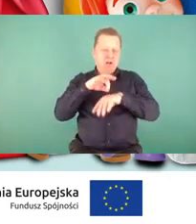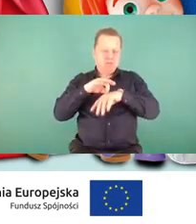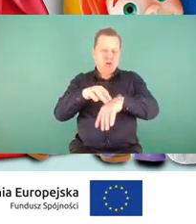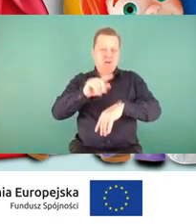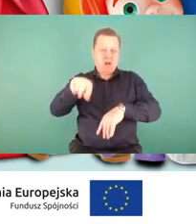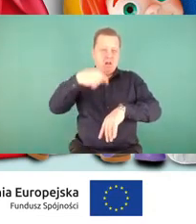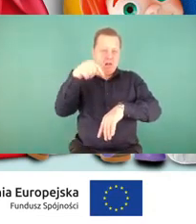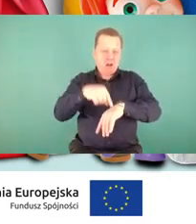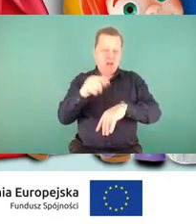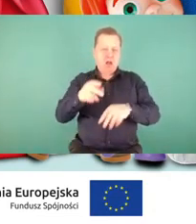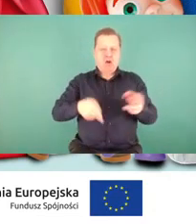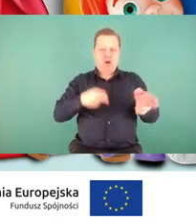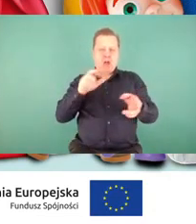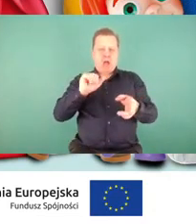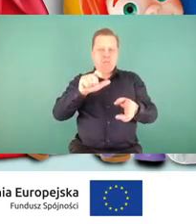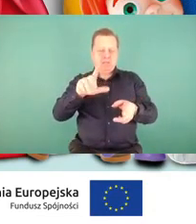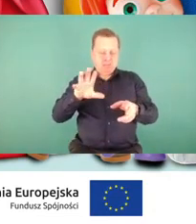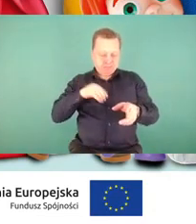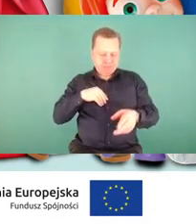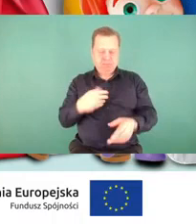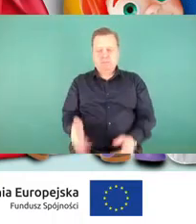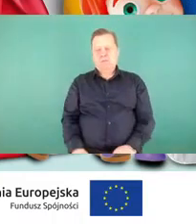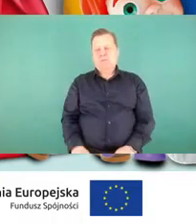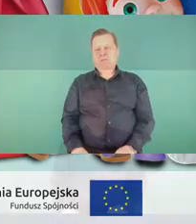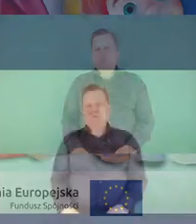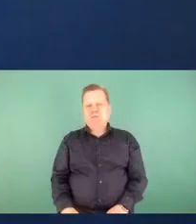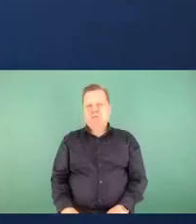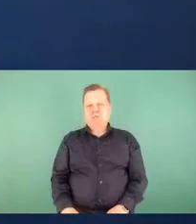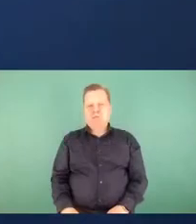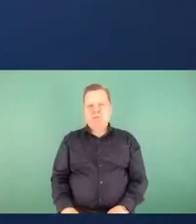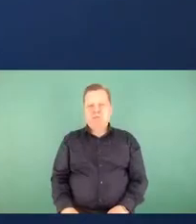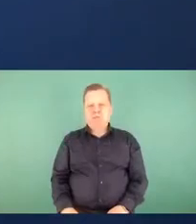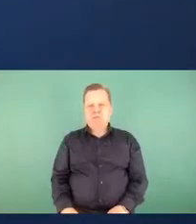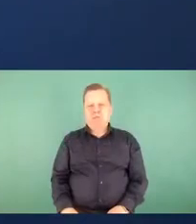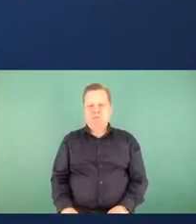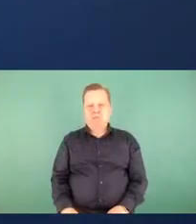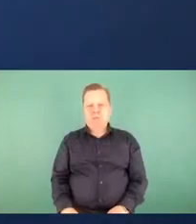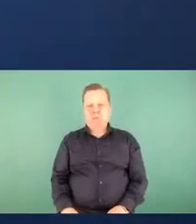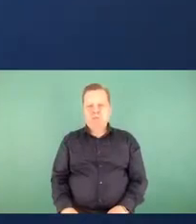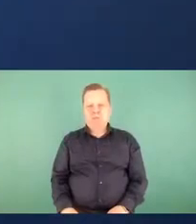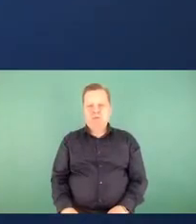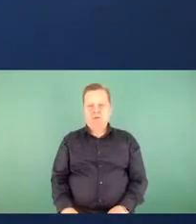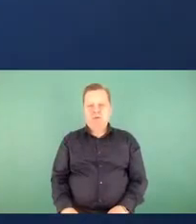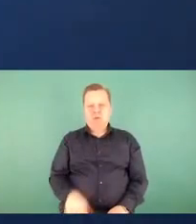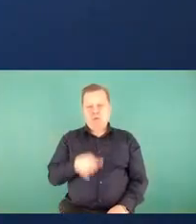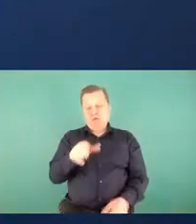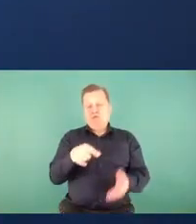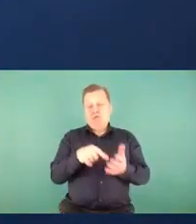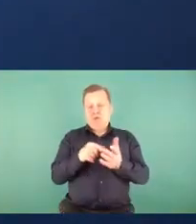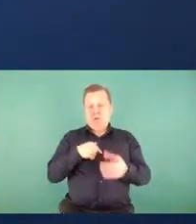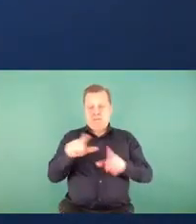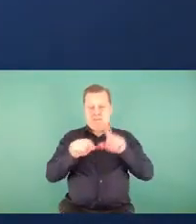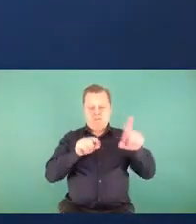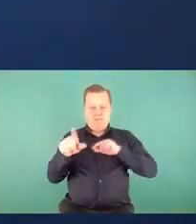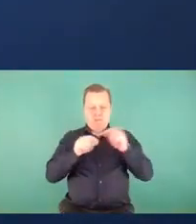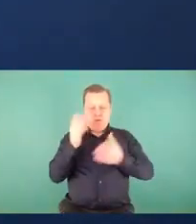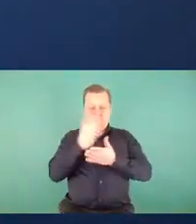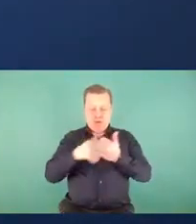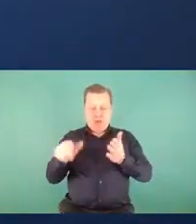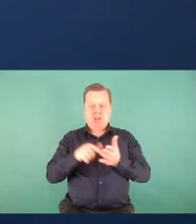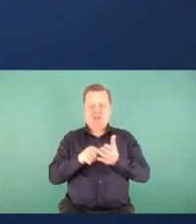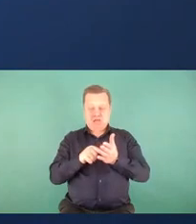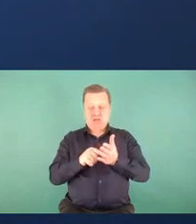kolejowego ABC właśnie we własnym zakresie. To oczywiście tylko część wybranych aktywności, które zamierzamy zrealizować.